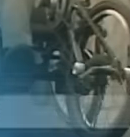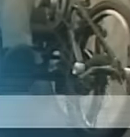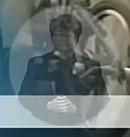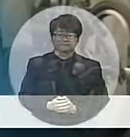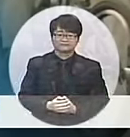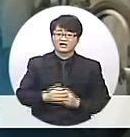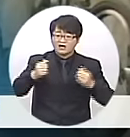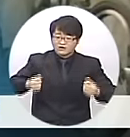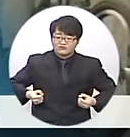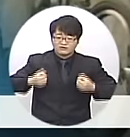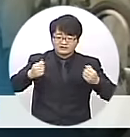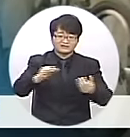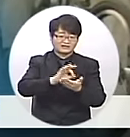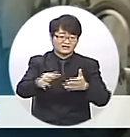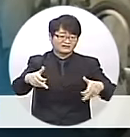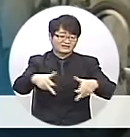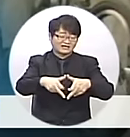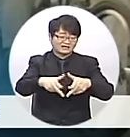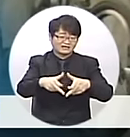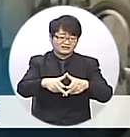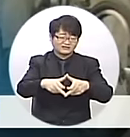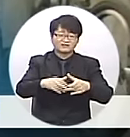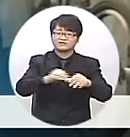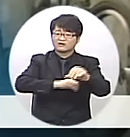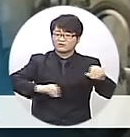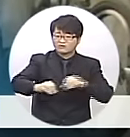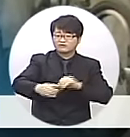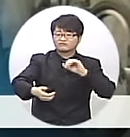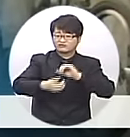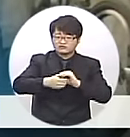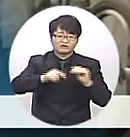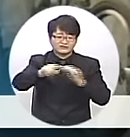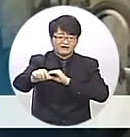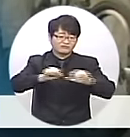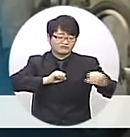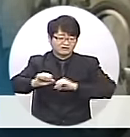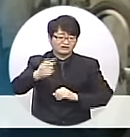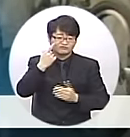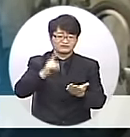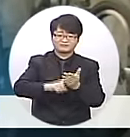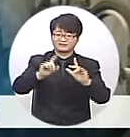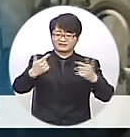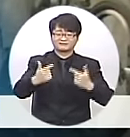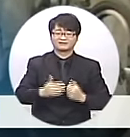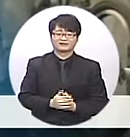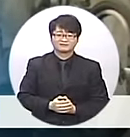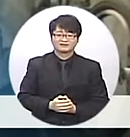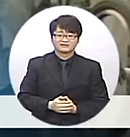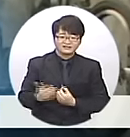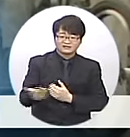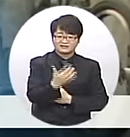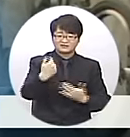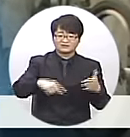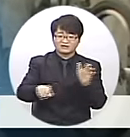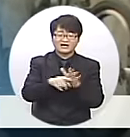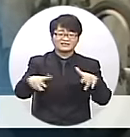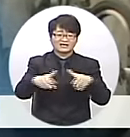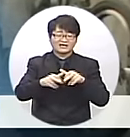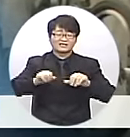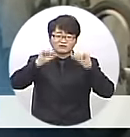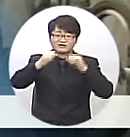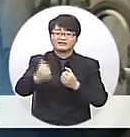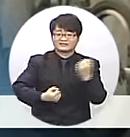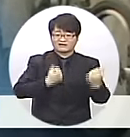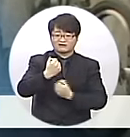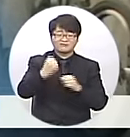휠체어를 이용하는 장애인은 상대적으로 규칙적인 야외 운동을 하기가 쉽지 않습니다. 이들을 위해 장애인용 레저